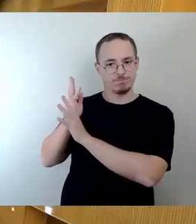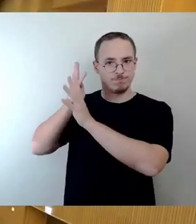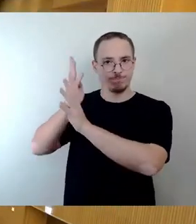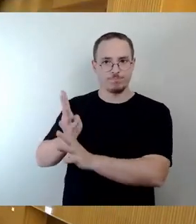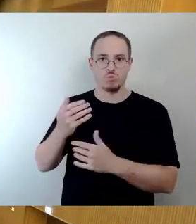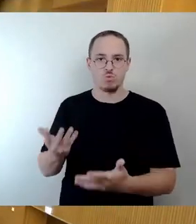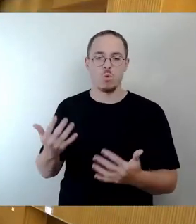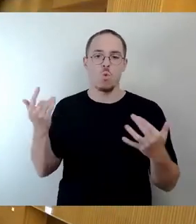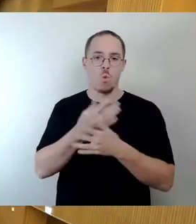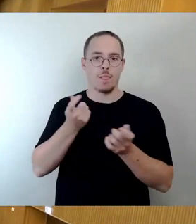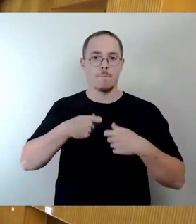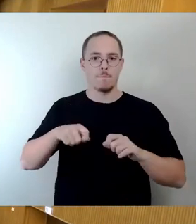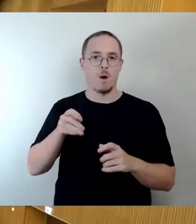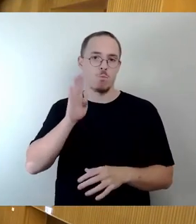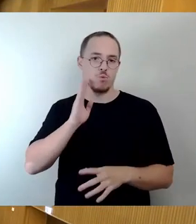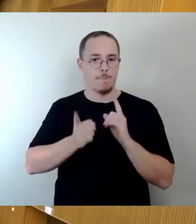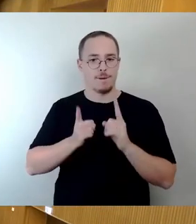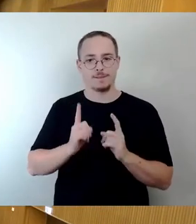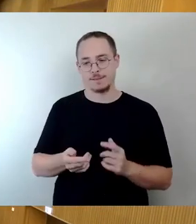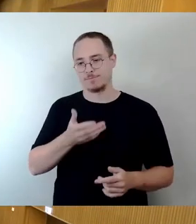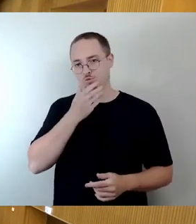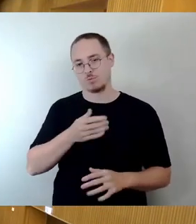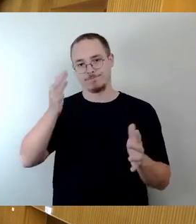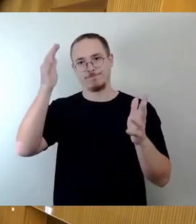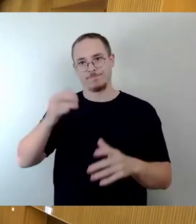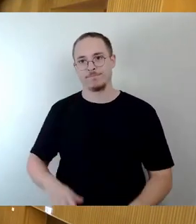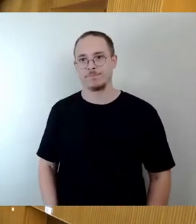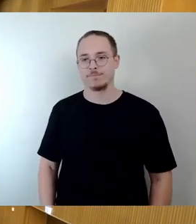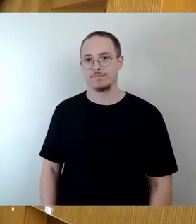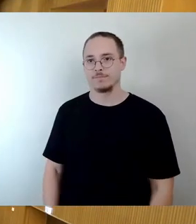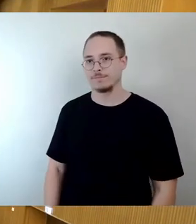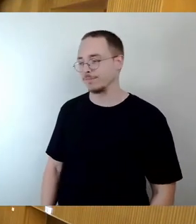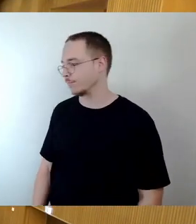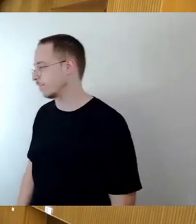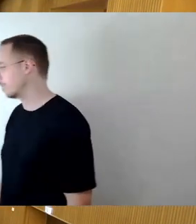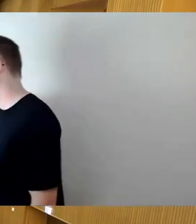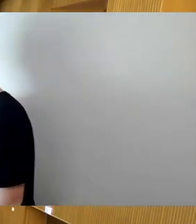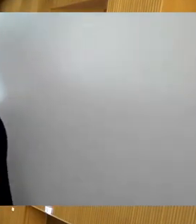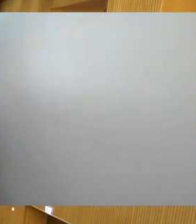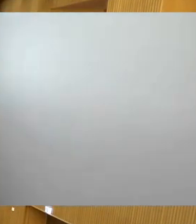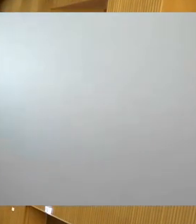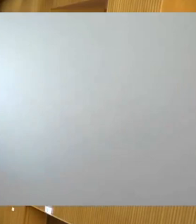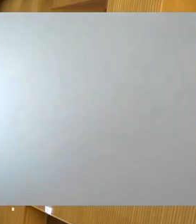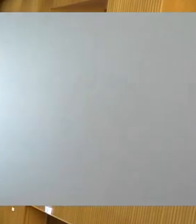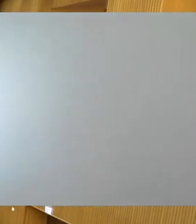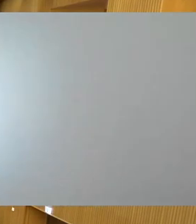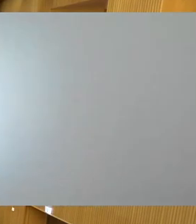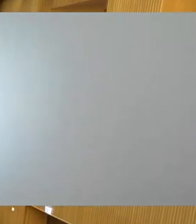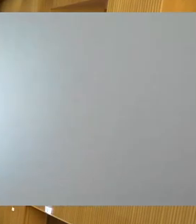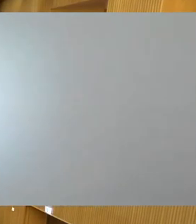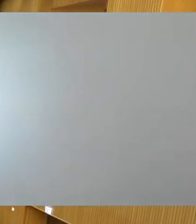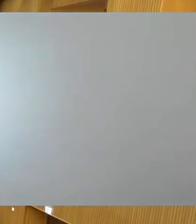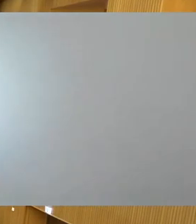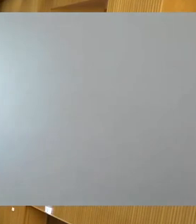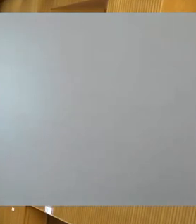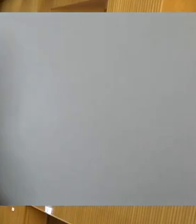Dann Timo Wirtz, bitte. Fraktion Die Linke. Und ich kann schon ankündigen, danach wurde